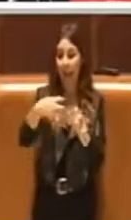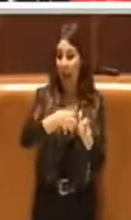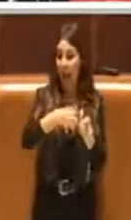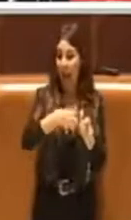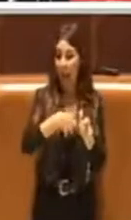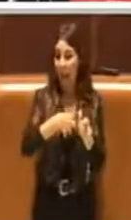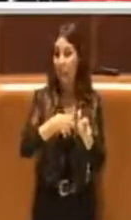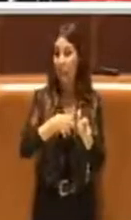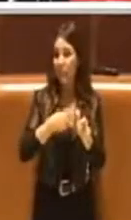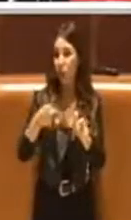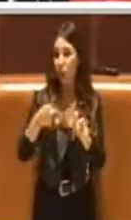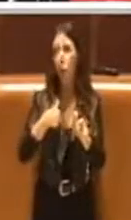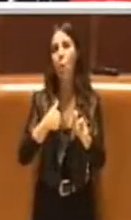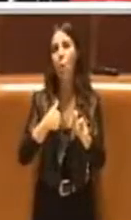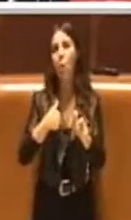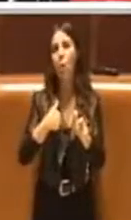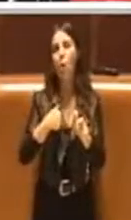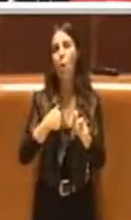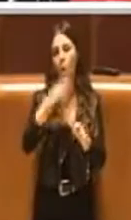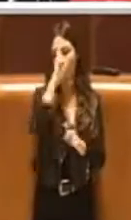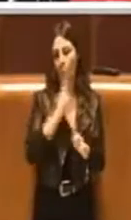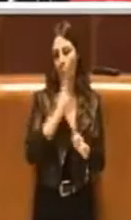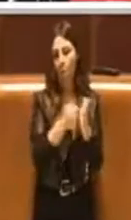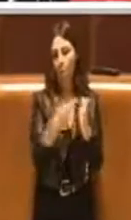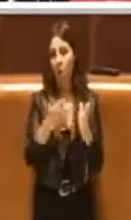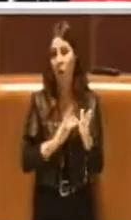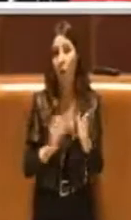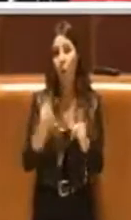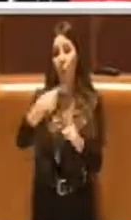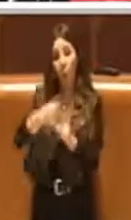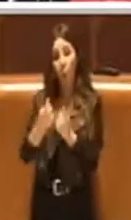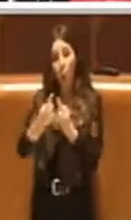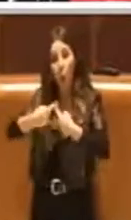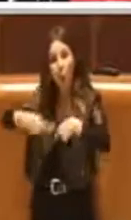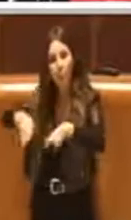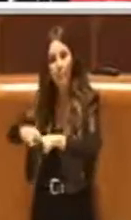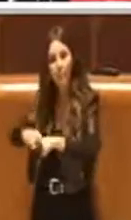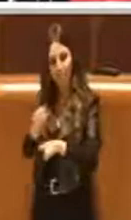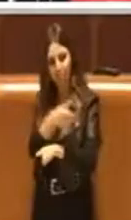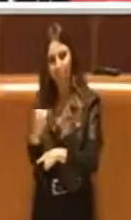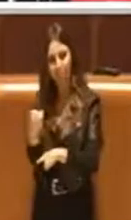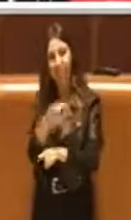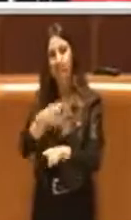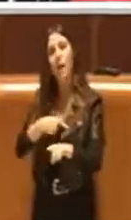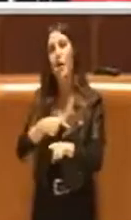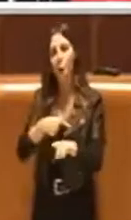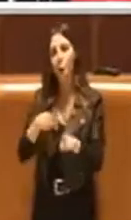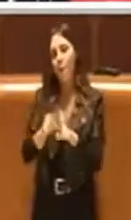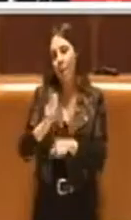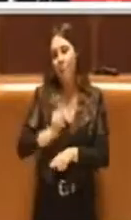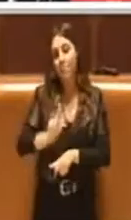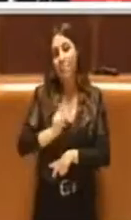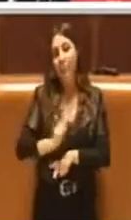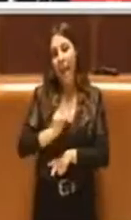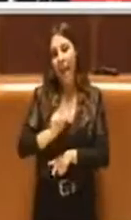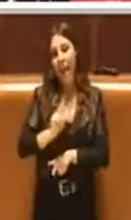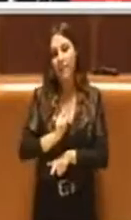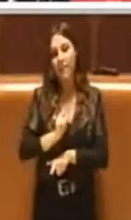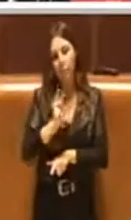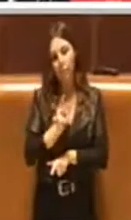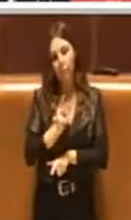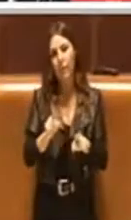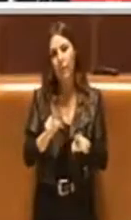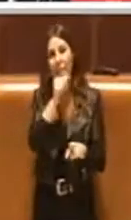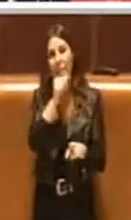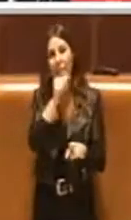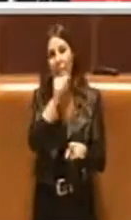investiti di questo ruolo e i consiglieri sarà auspicabile e quindi da poi mettere in campo